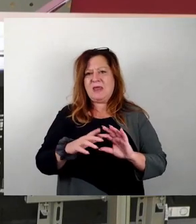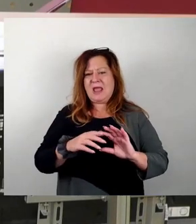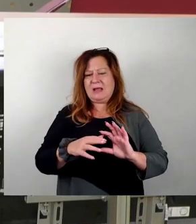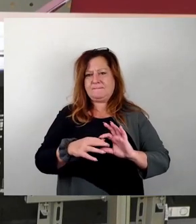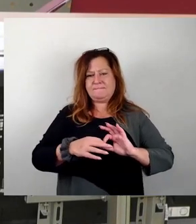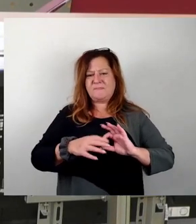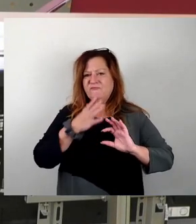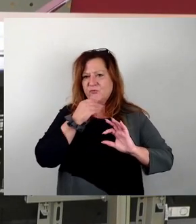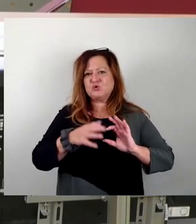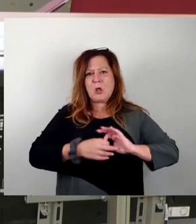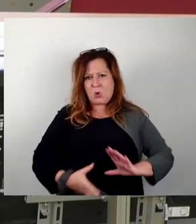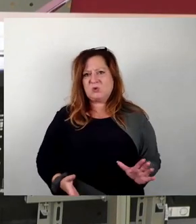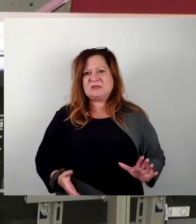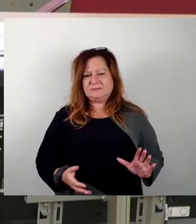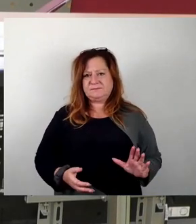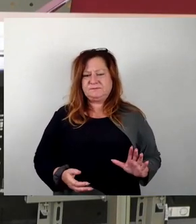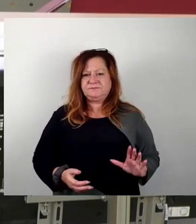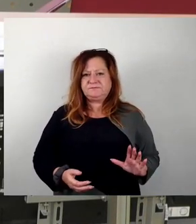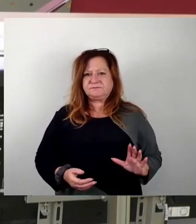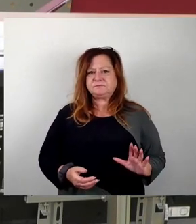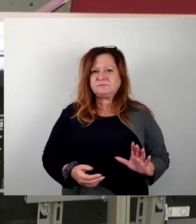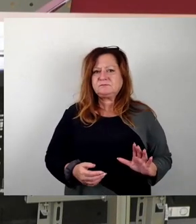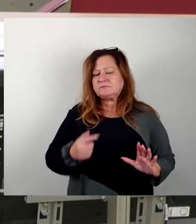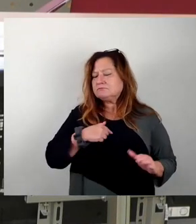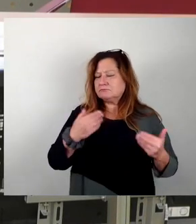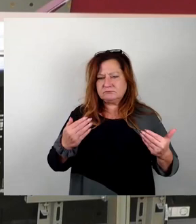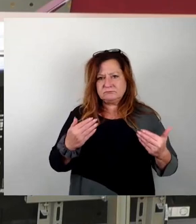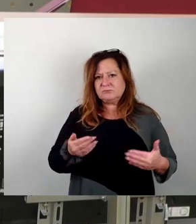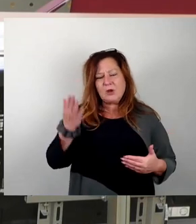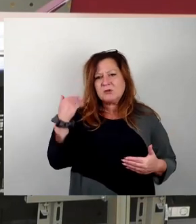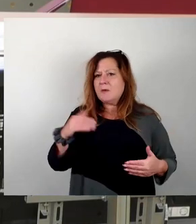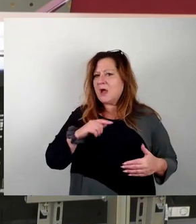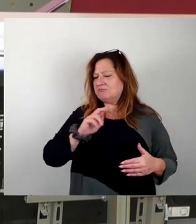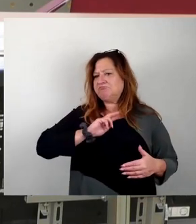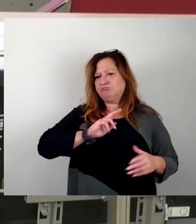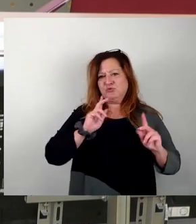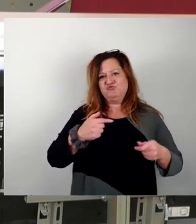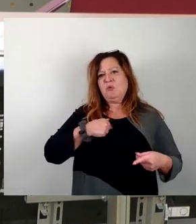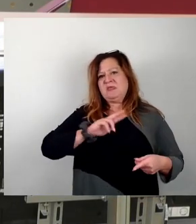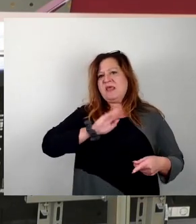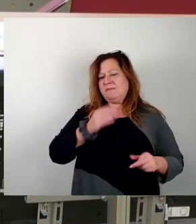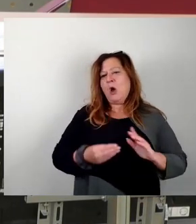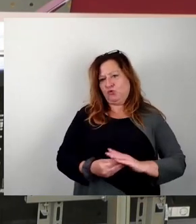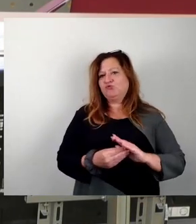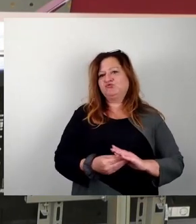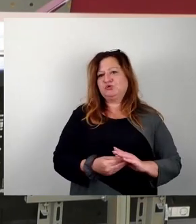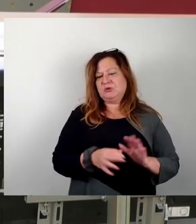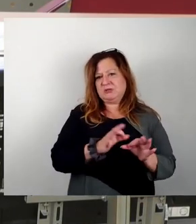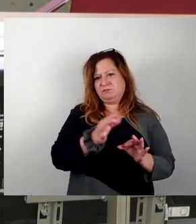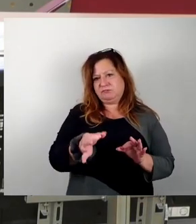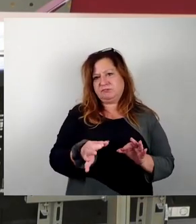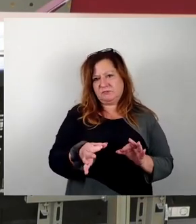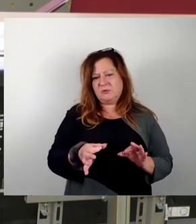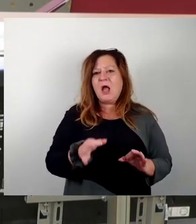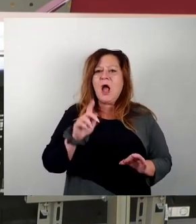Ich kann das durchaus begrüßen, hätte das wahrscheinlich damals auch unterstützt. Allerdings, und da denke ich immer dran, wenn ich an